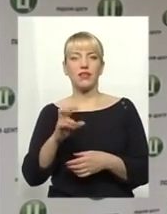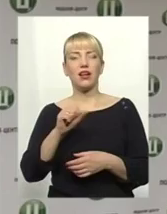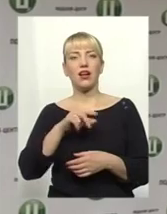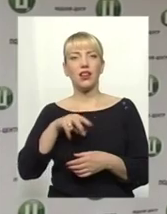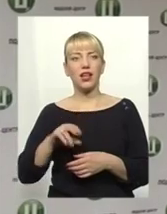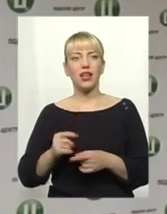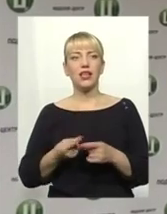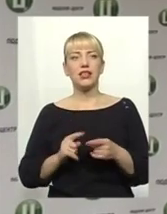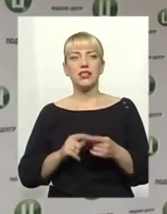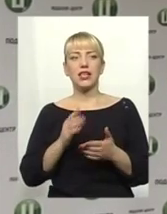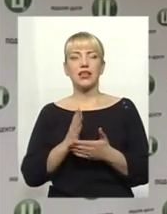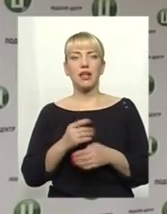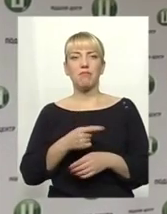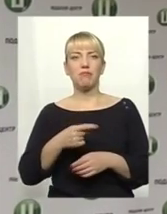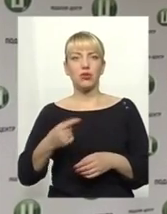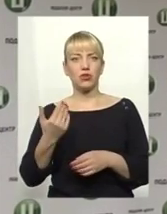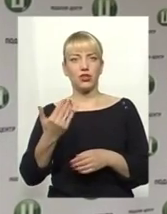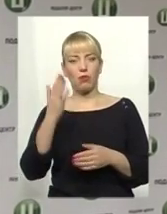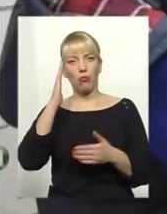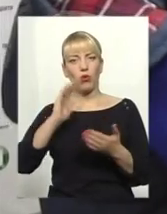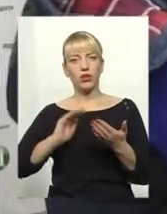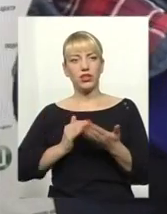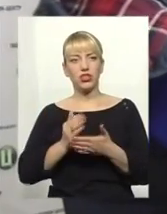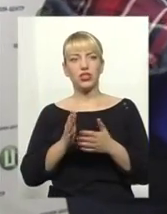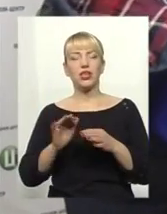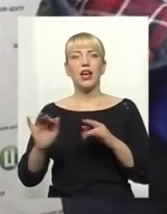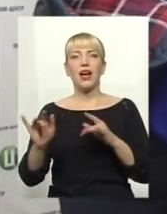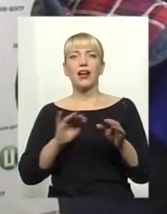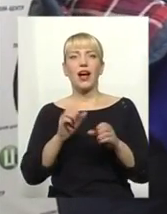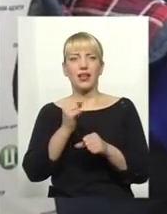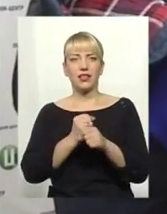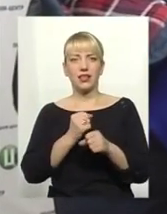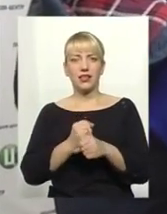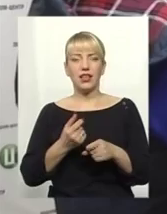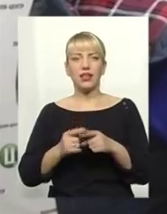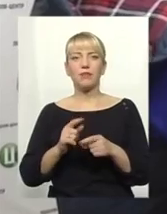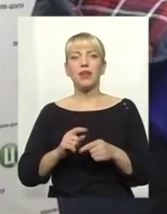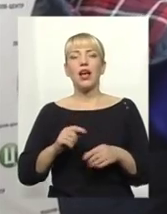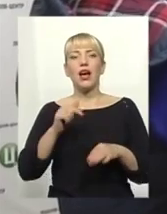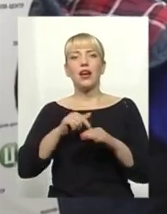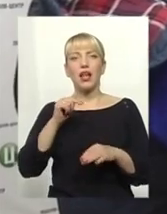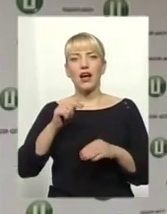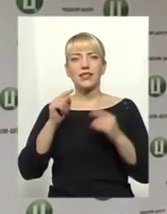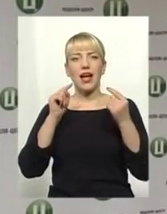це є великий мінус їхній політичній кар'єрі. Реакція Національного антикорупційного бюро має бути вже найближчим часом.